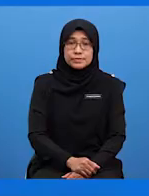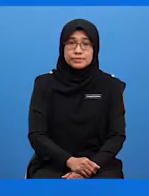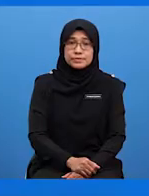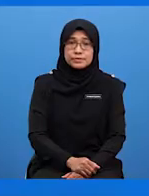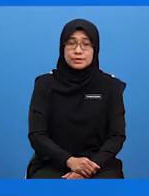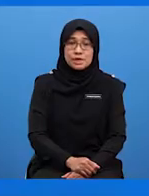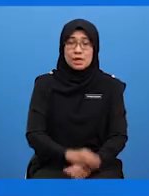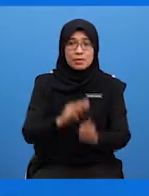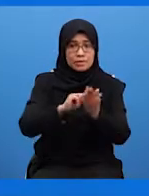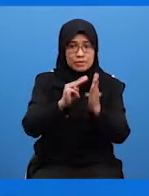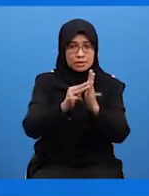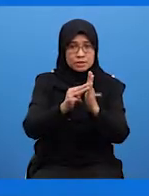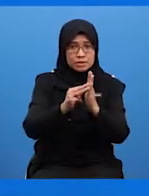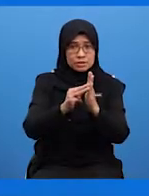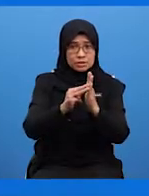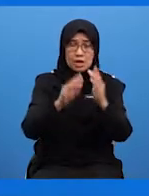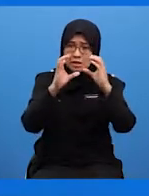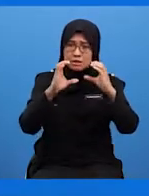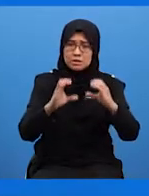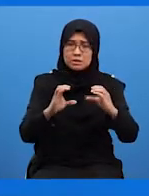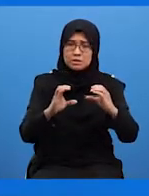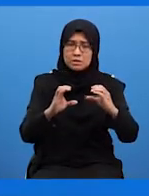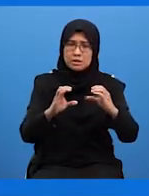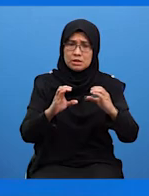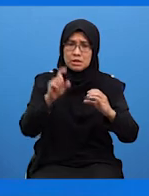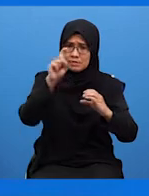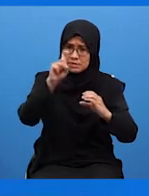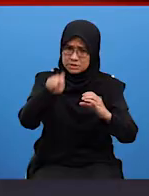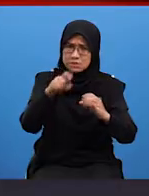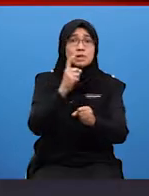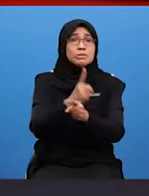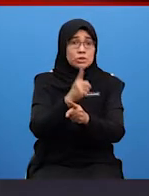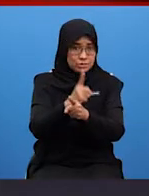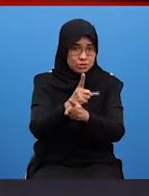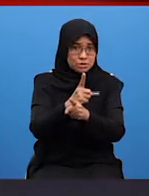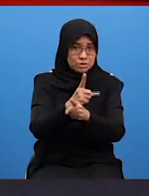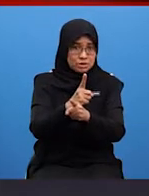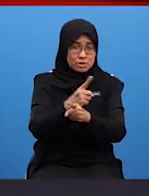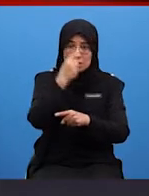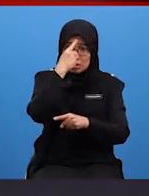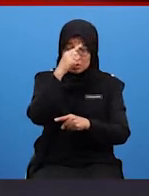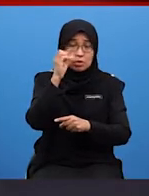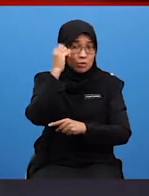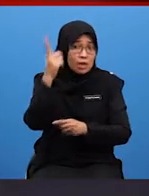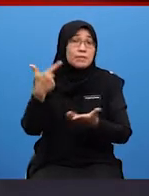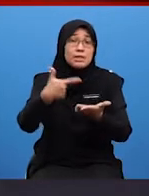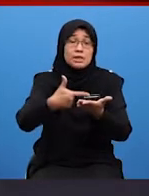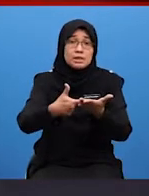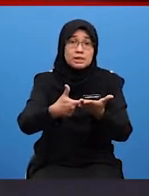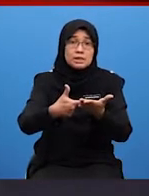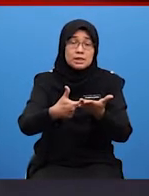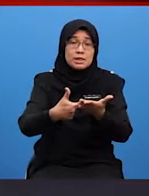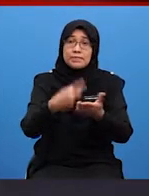Maksudnya teknik itu tak boleh sembarangan, dia ada teknik-teknik tertentu sahaja Jadi untuk memahami lagi pelajar-pelajar semua,